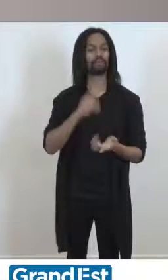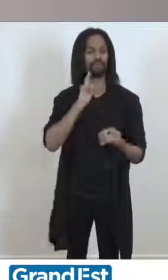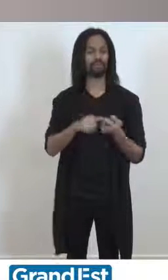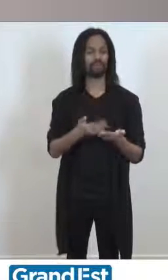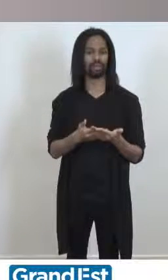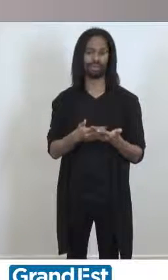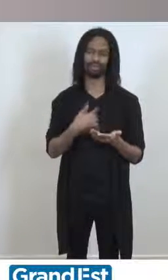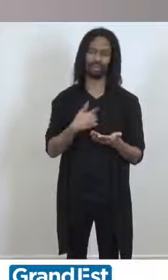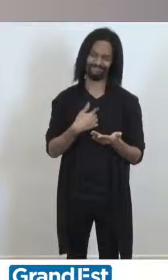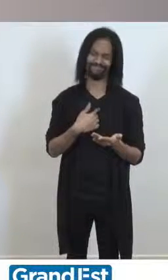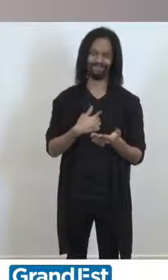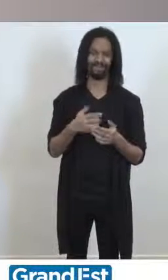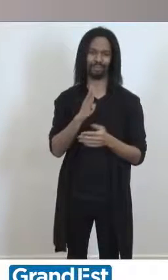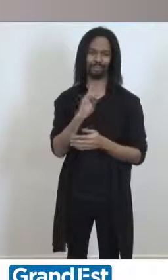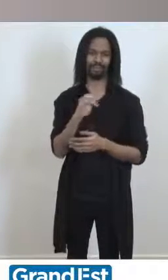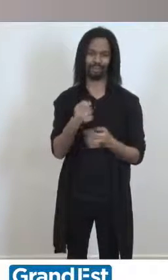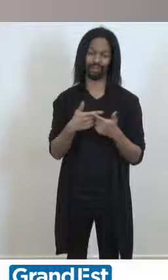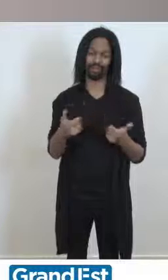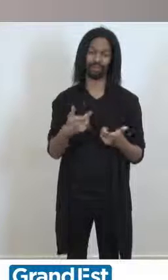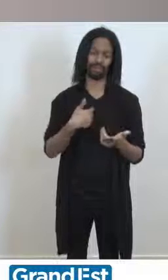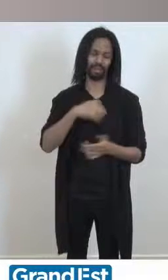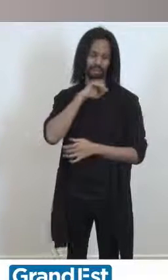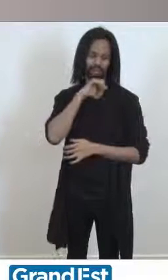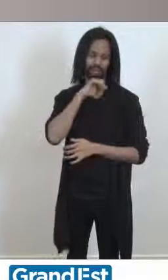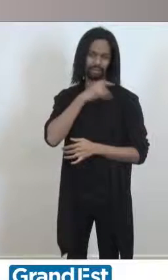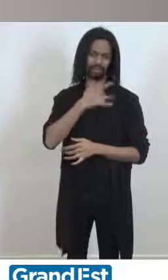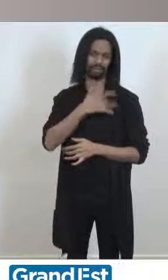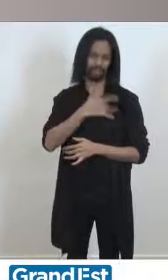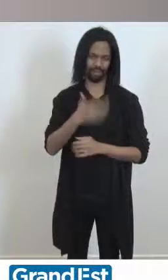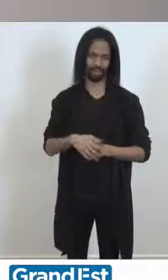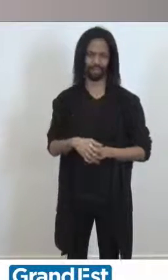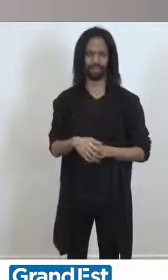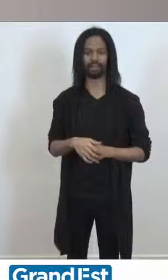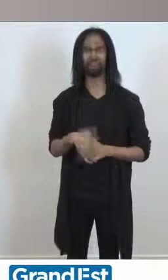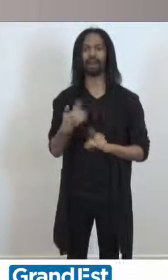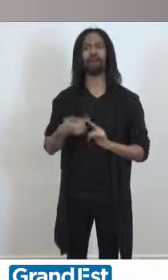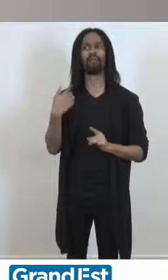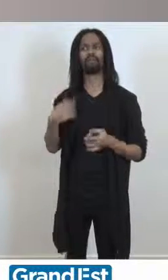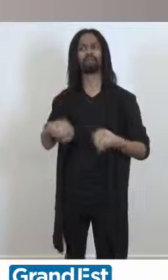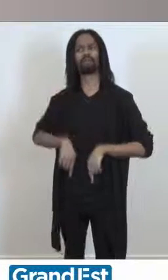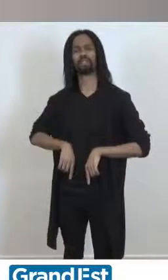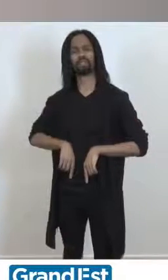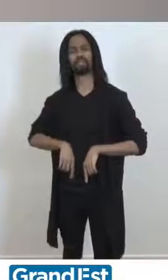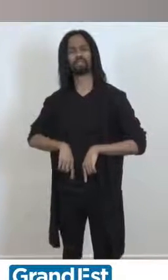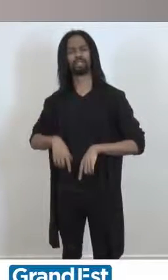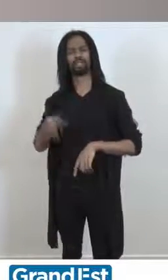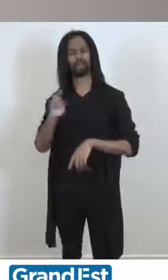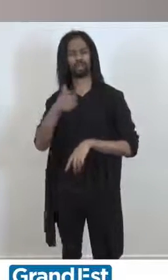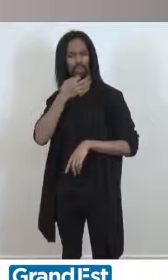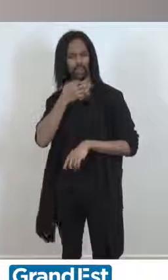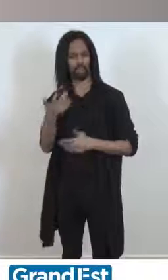parler de biodiversité, vous savez que c'est un sujet qui m'intéresse, je voudrais à travers les mots de notre ancien ministre de l'écologie rappeler ce constat terrible.